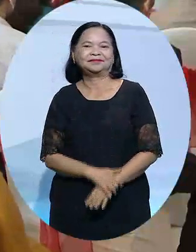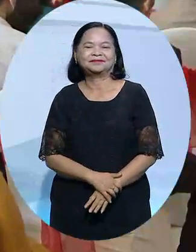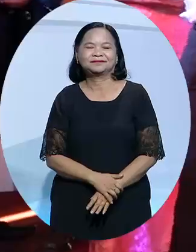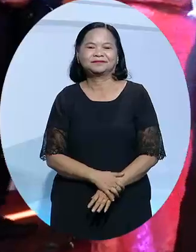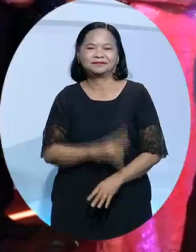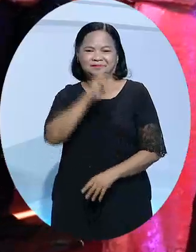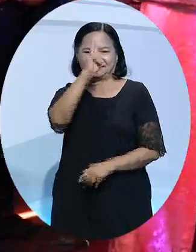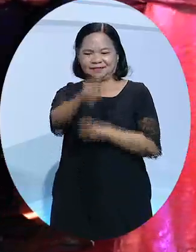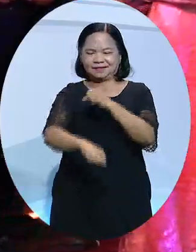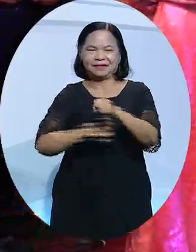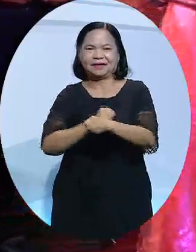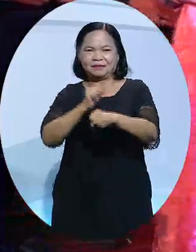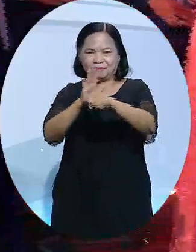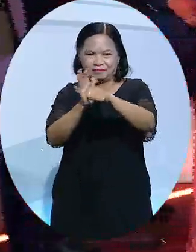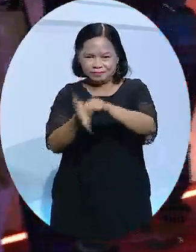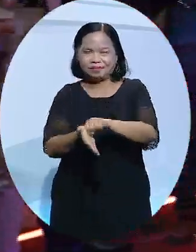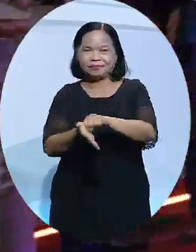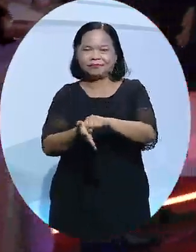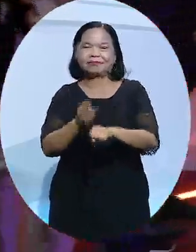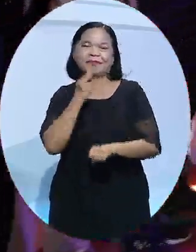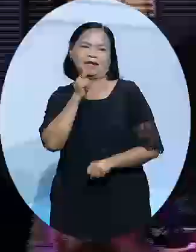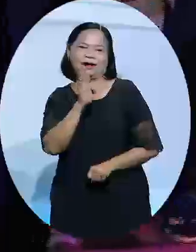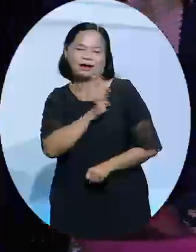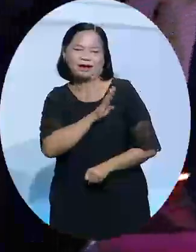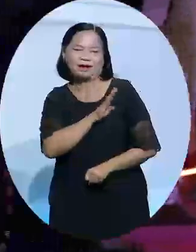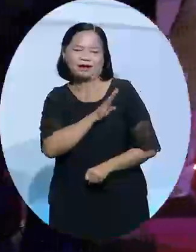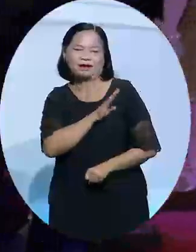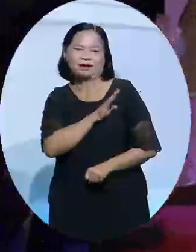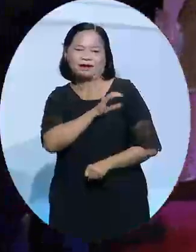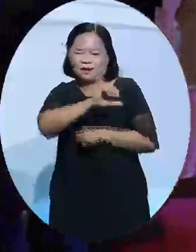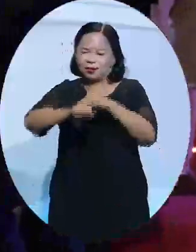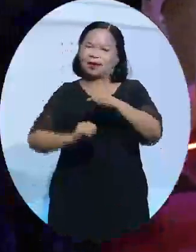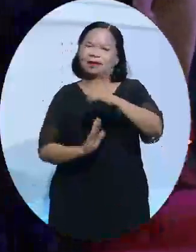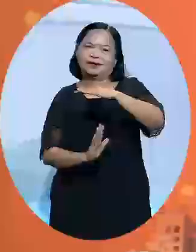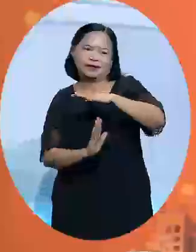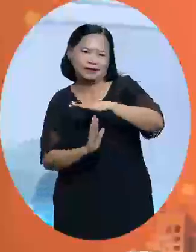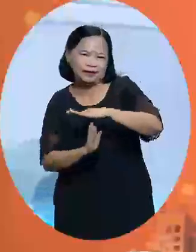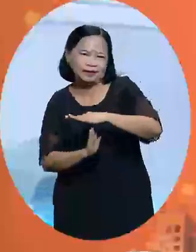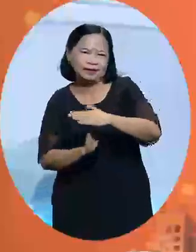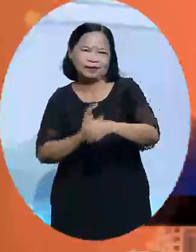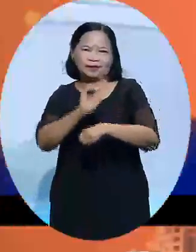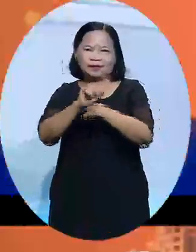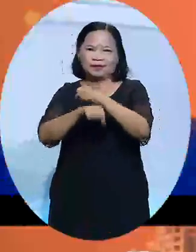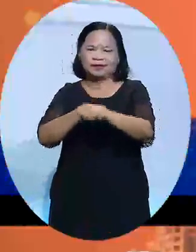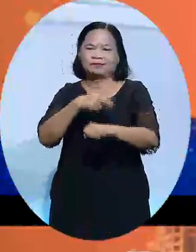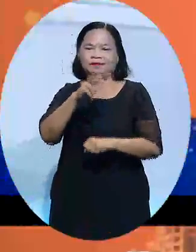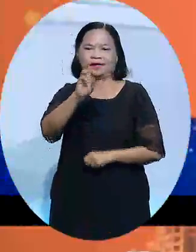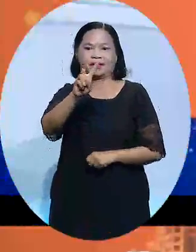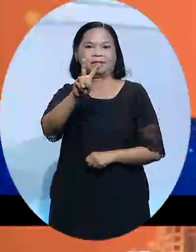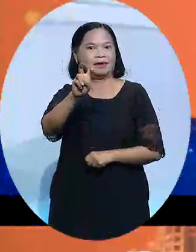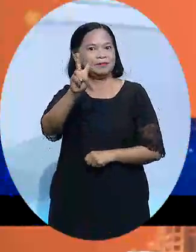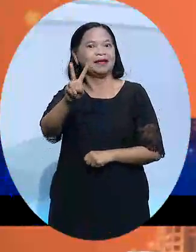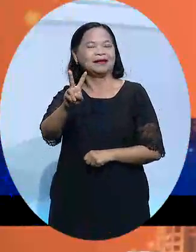năm dịch thì các anh em cũng đã tạm lắng cái hoạt động xuống mà từ năm 2022 này